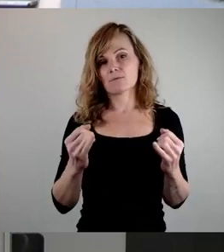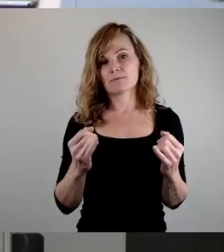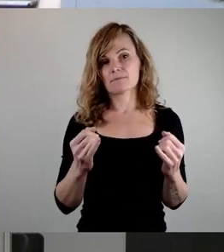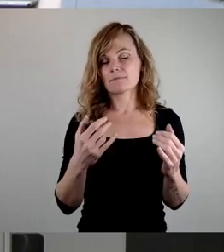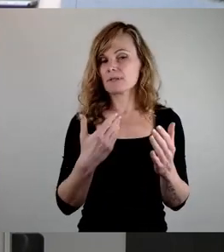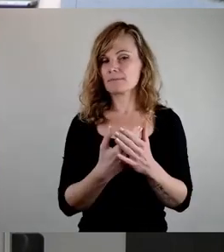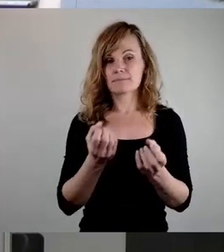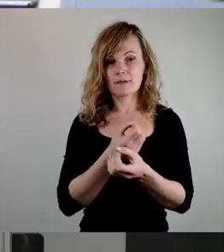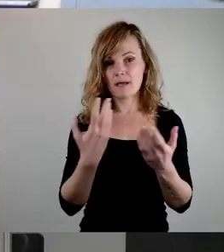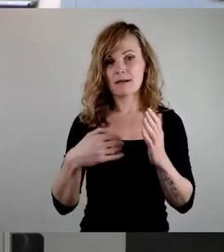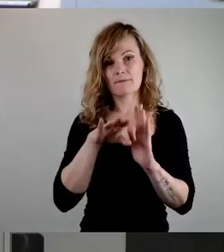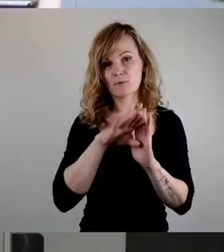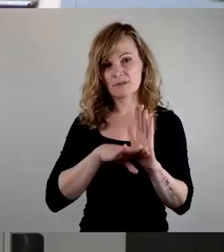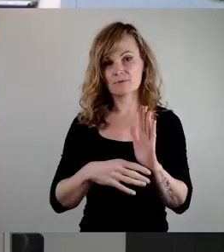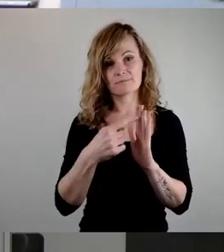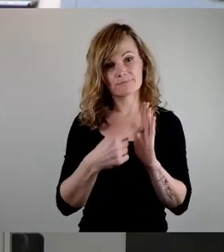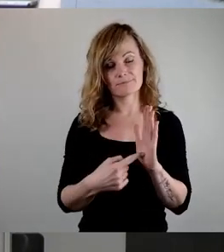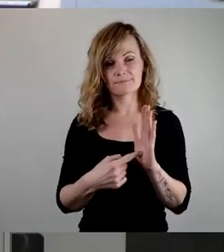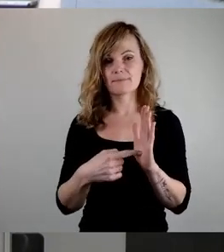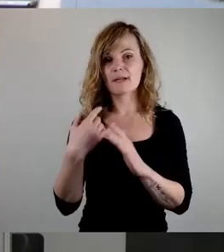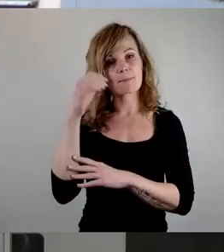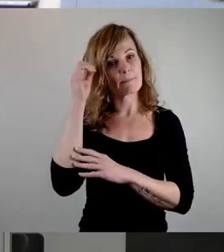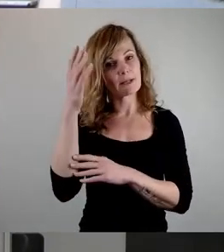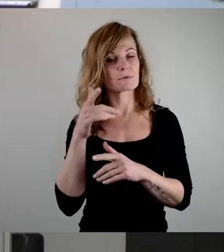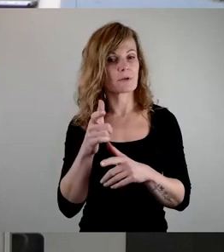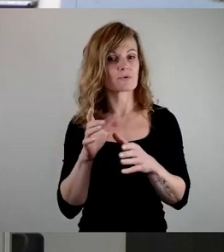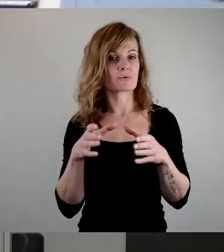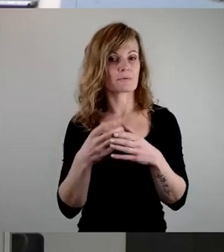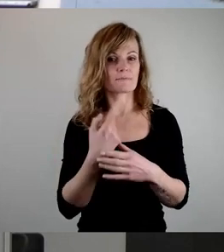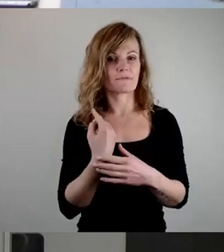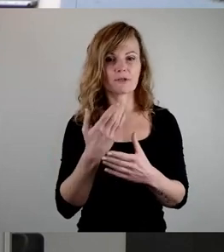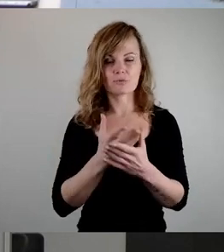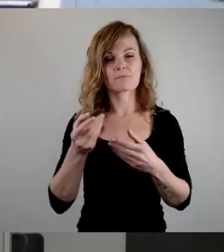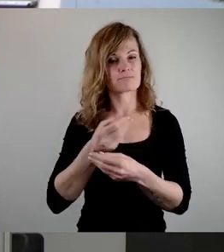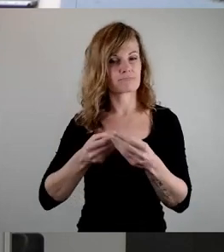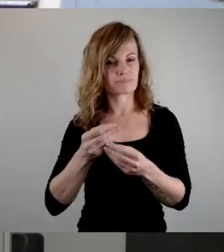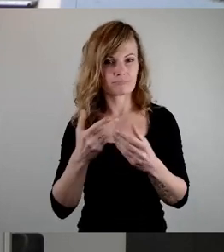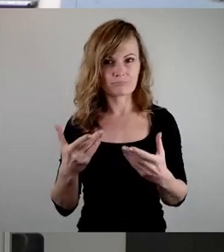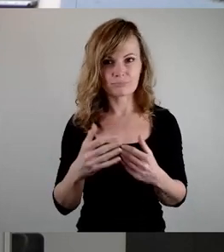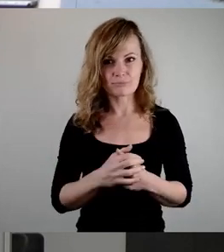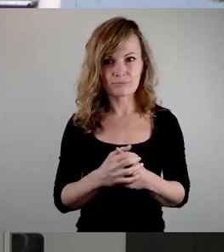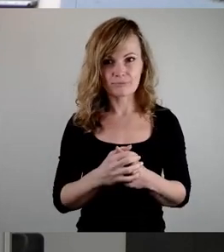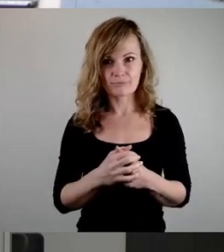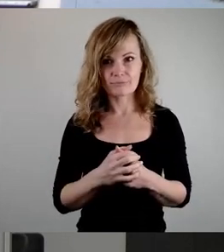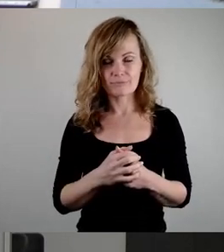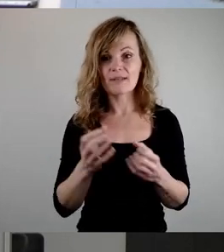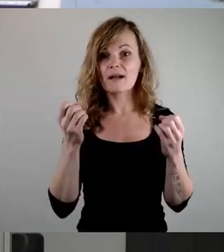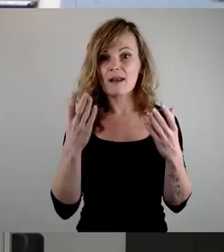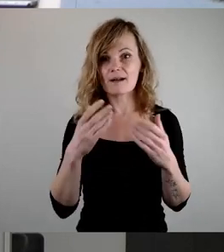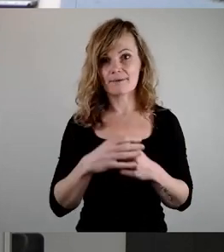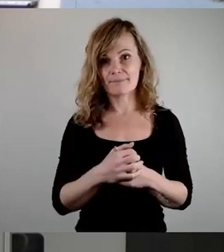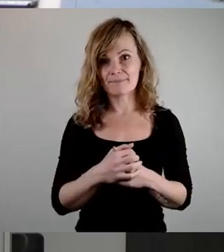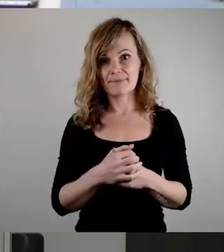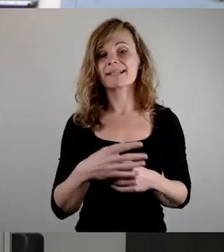Und wir haben im Bildungsausschuss darüber gesprochen. Und da wurde ganz deutlich, es ist in Dresden bei dem